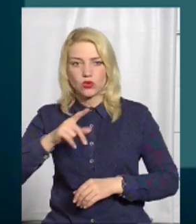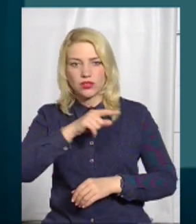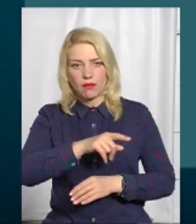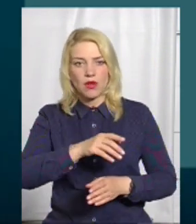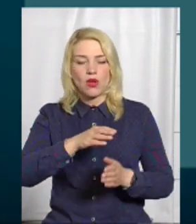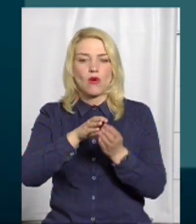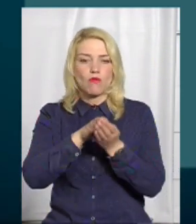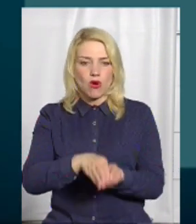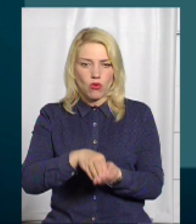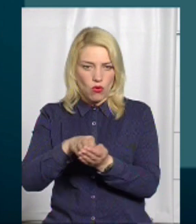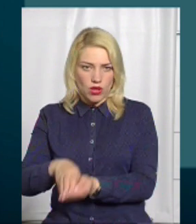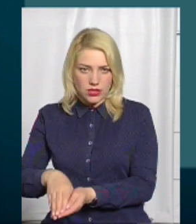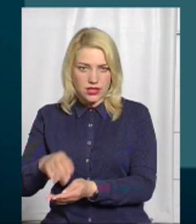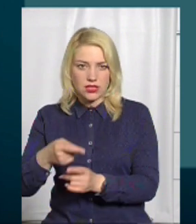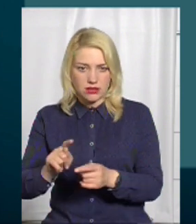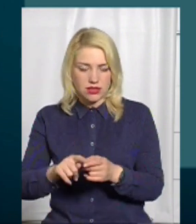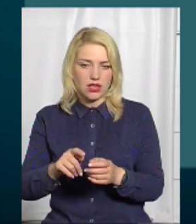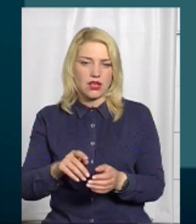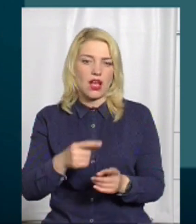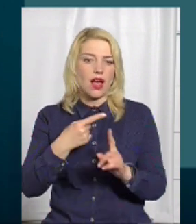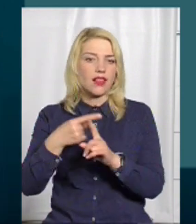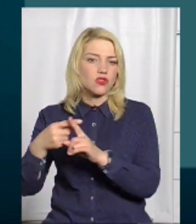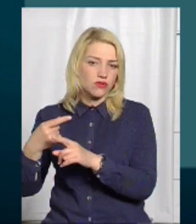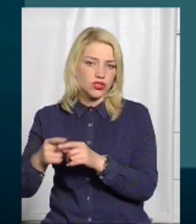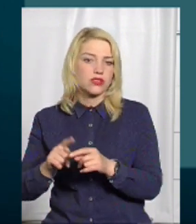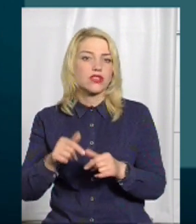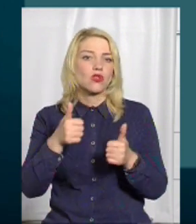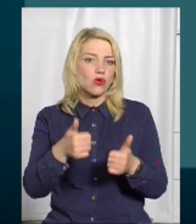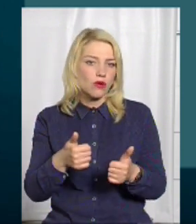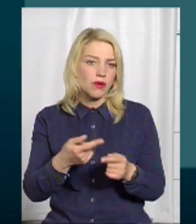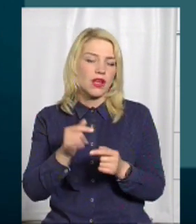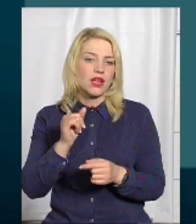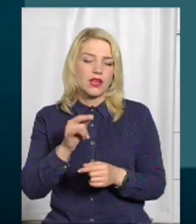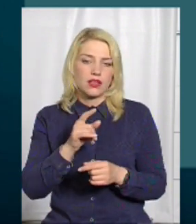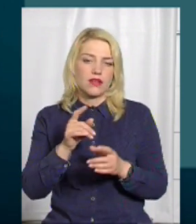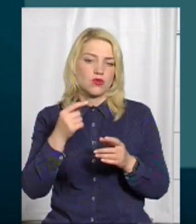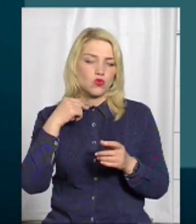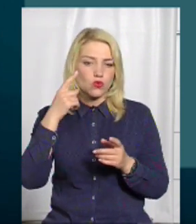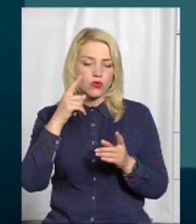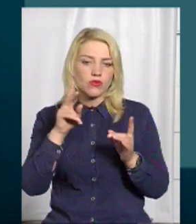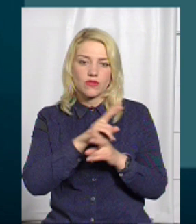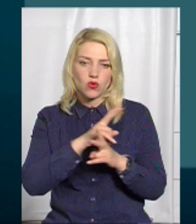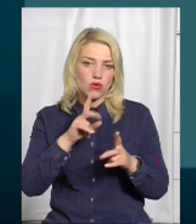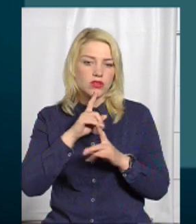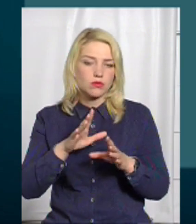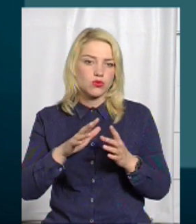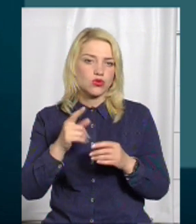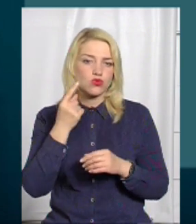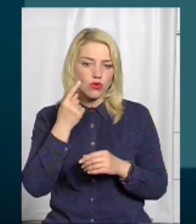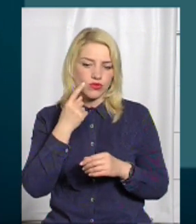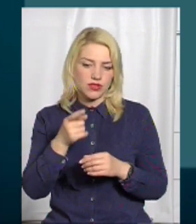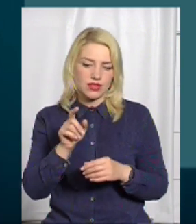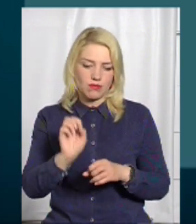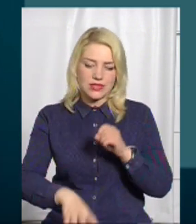на цьому кладовищі, то це буде добре. І, думаю, ні в кого вже тоді не буде, ну, просто совісті там смітити, чи